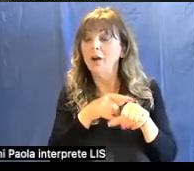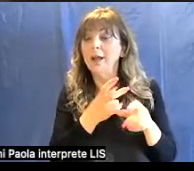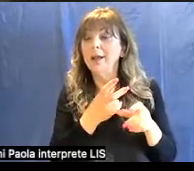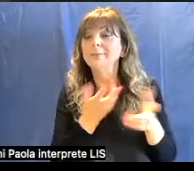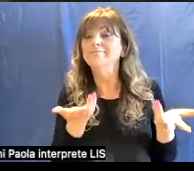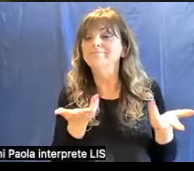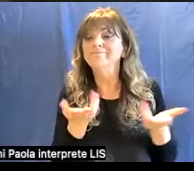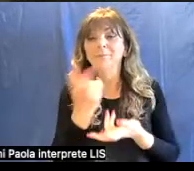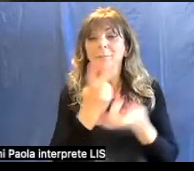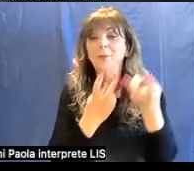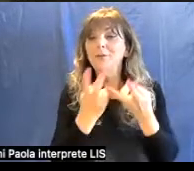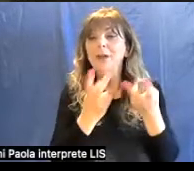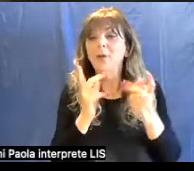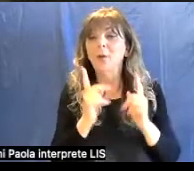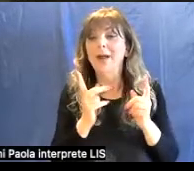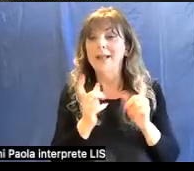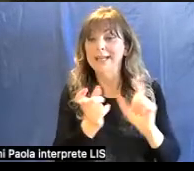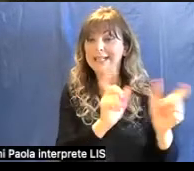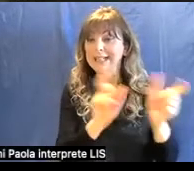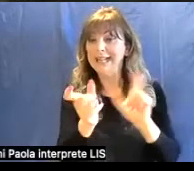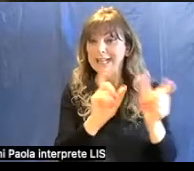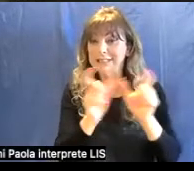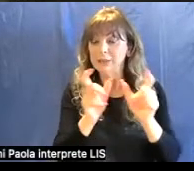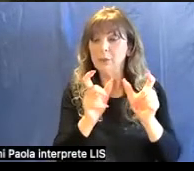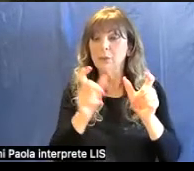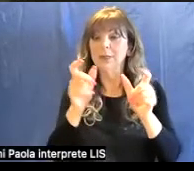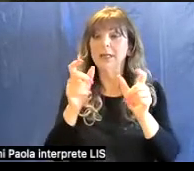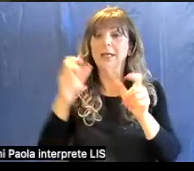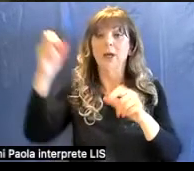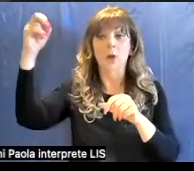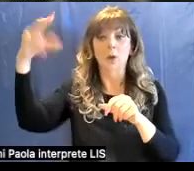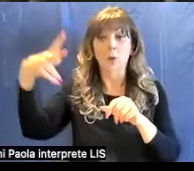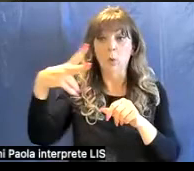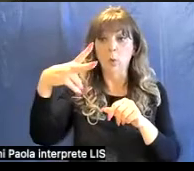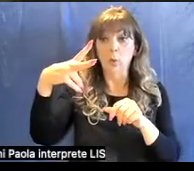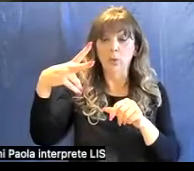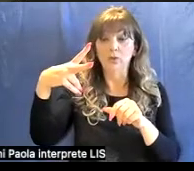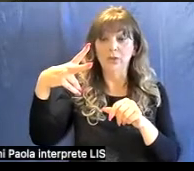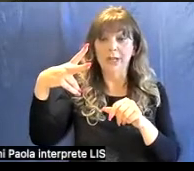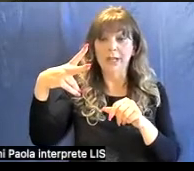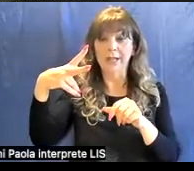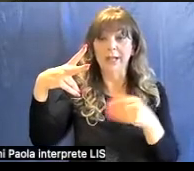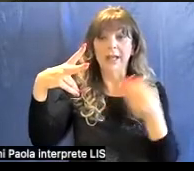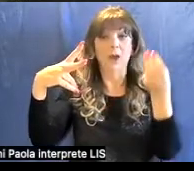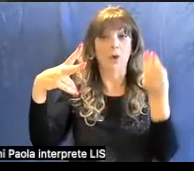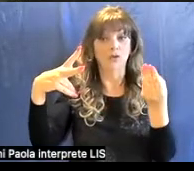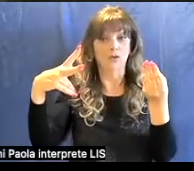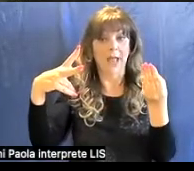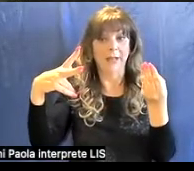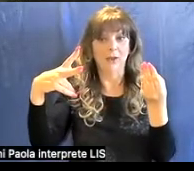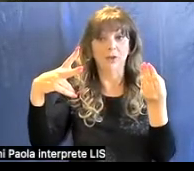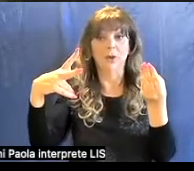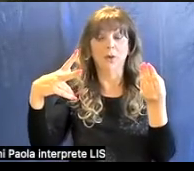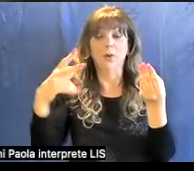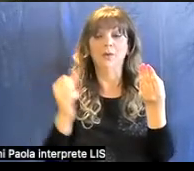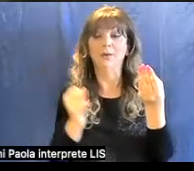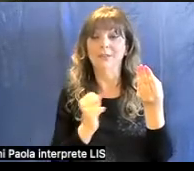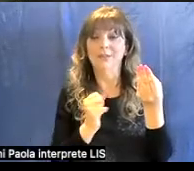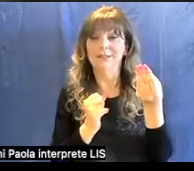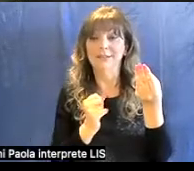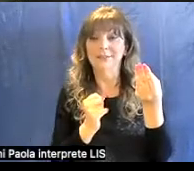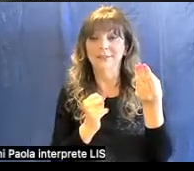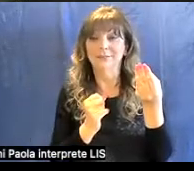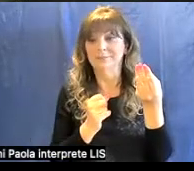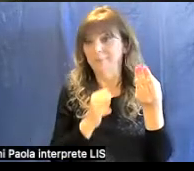dalla interazione fra la luce e un generale, un oggetto, nel nostro caso specifico un